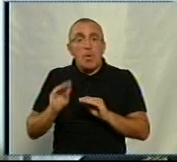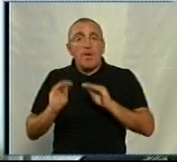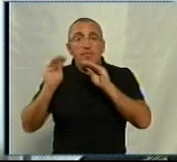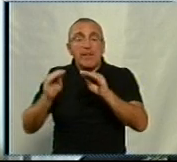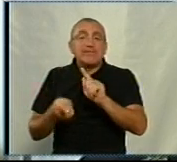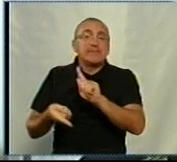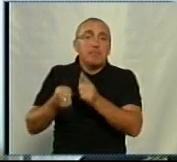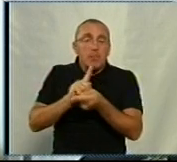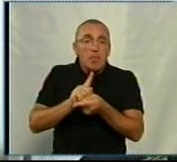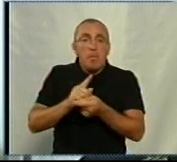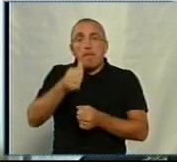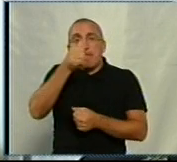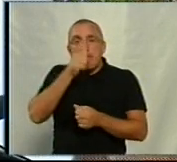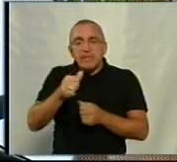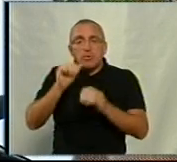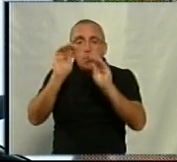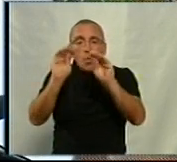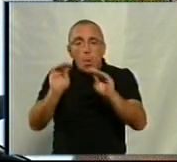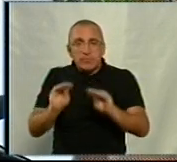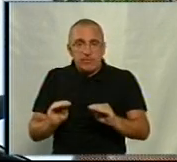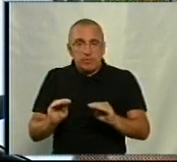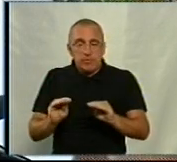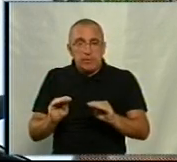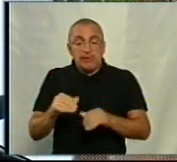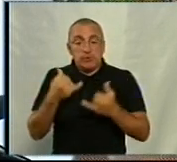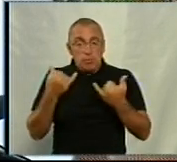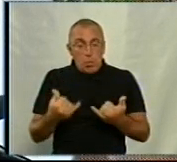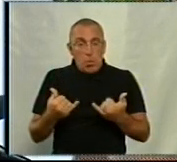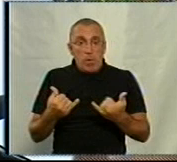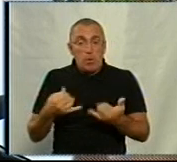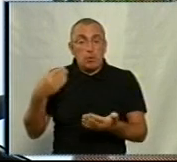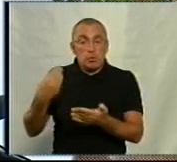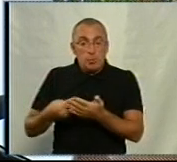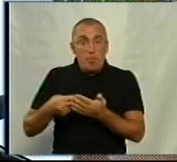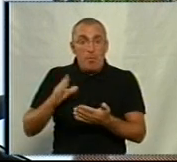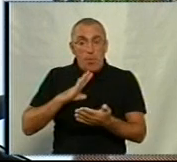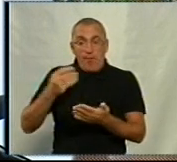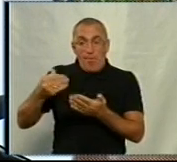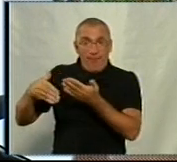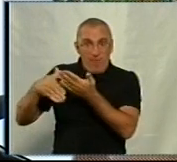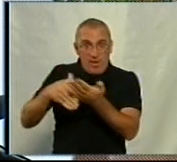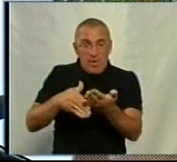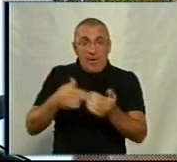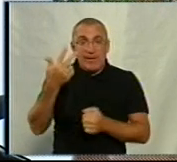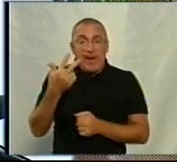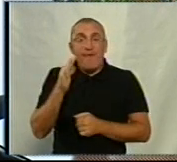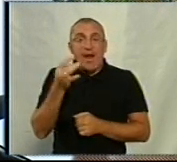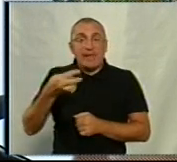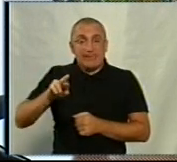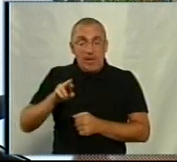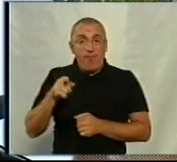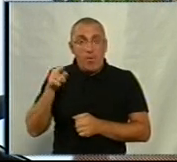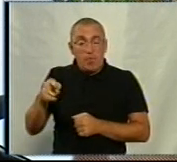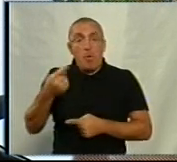відповідні зміни до помісячного розпису. Тому сьогодні саме сума, яка була профінансована 3 вересня, вона